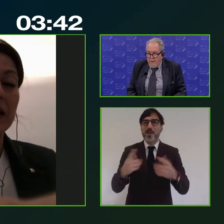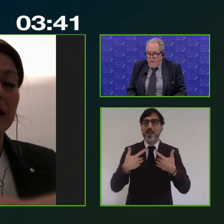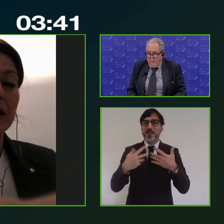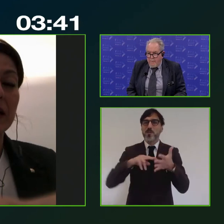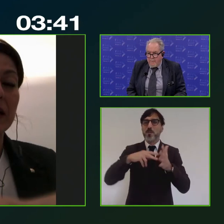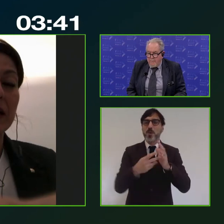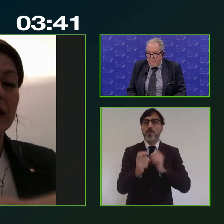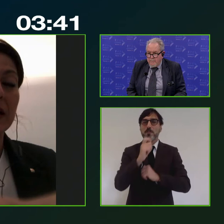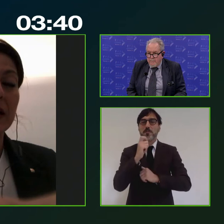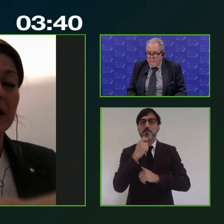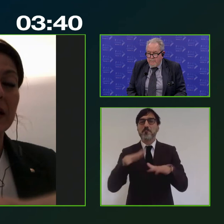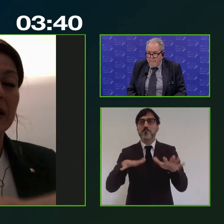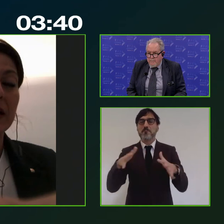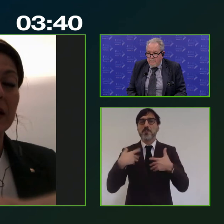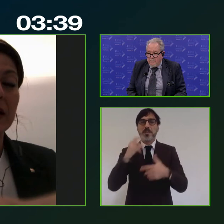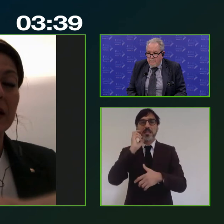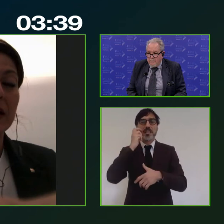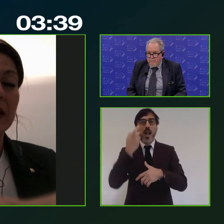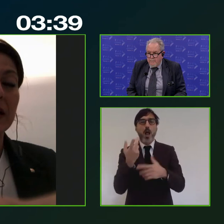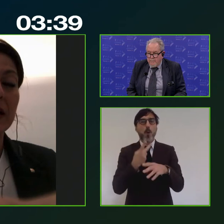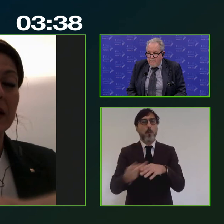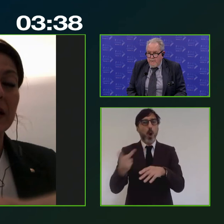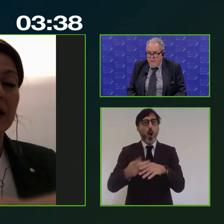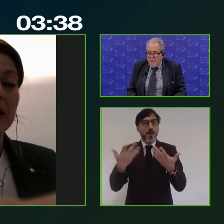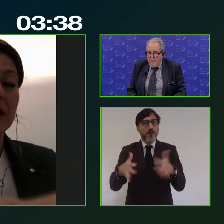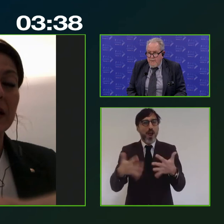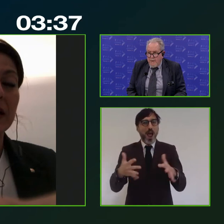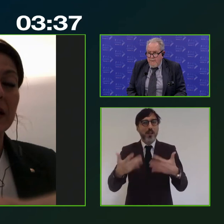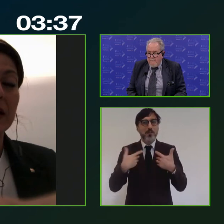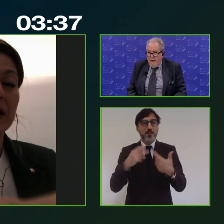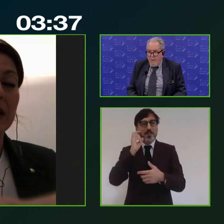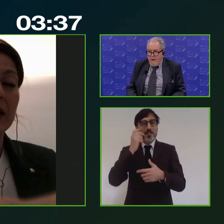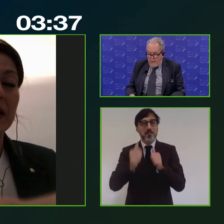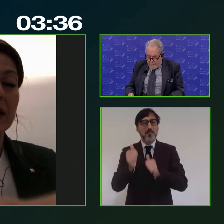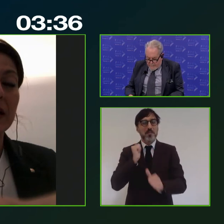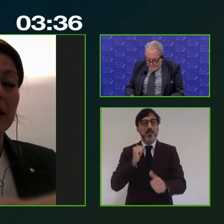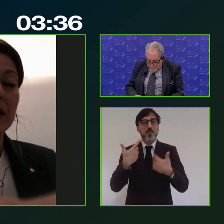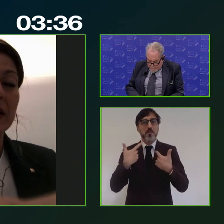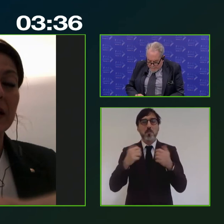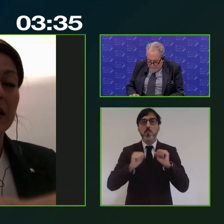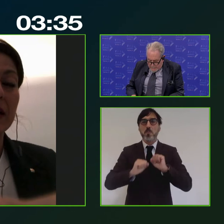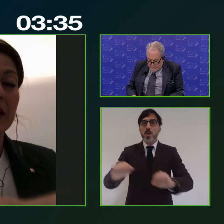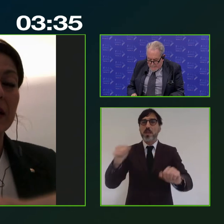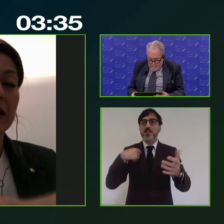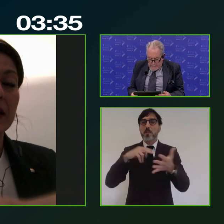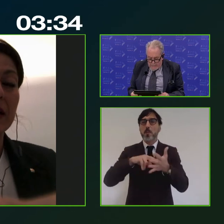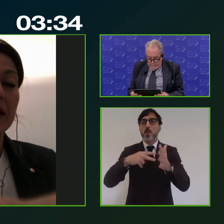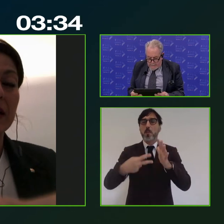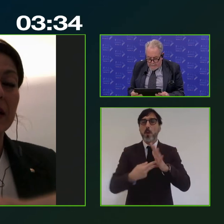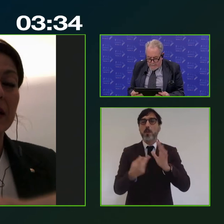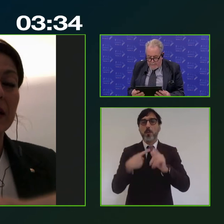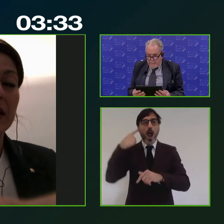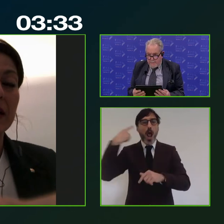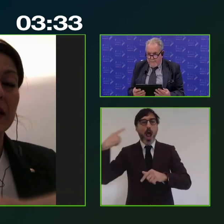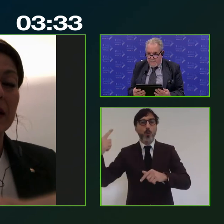Sì, mi sembra strano perché avevamo fatto la prova precedente, può darsi che c'è qualche problema legato all